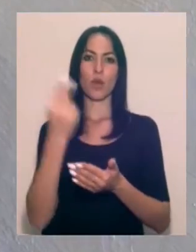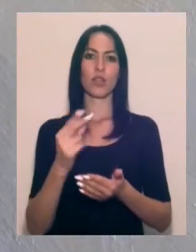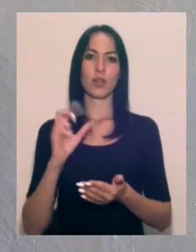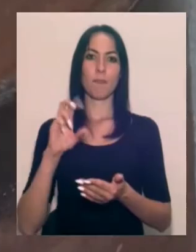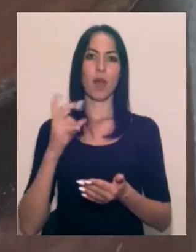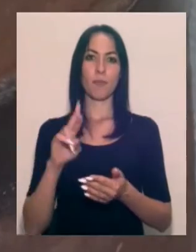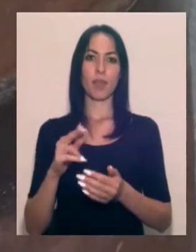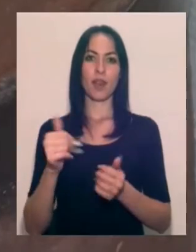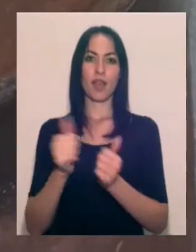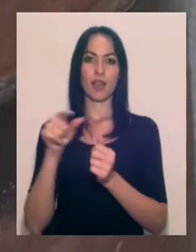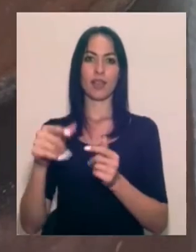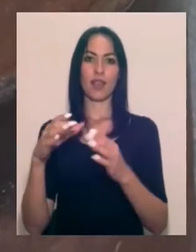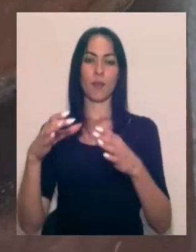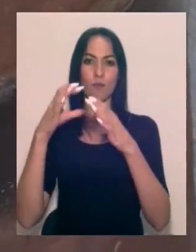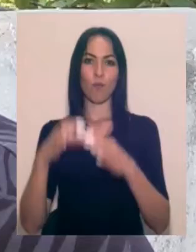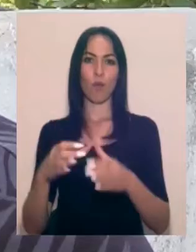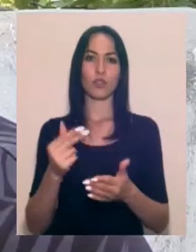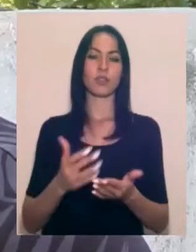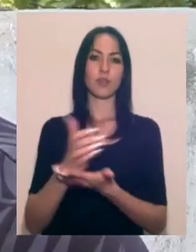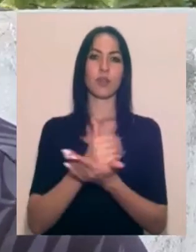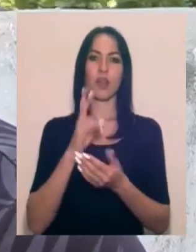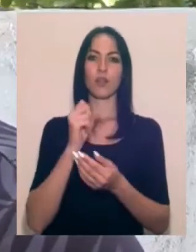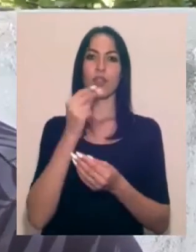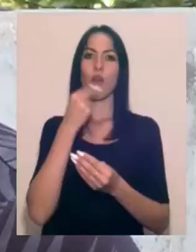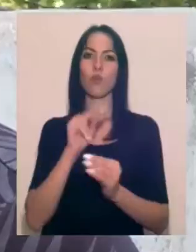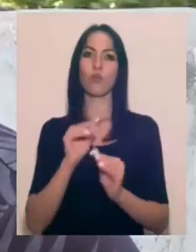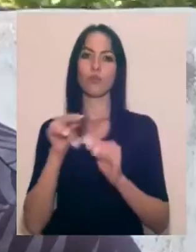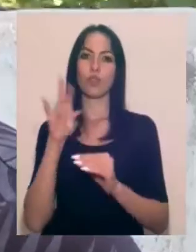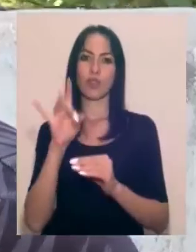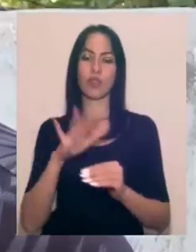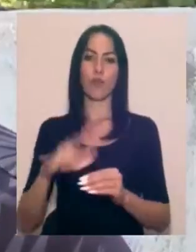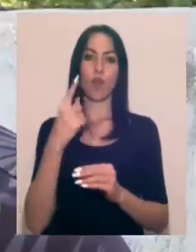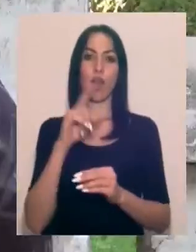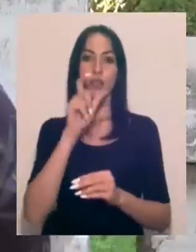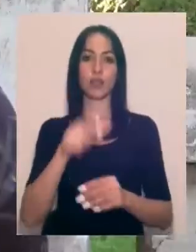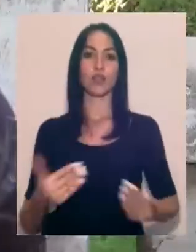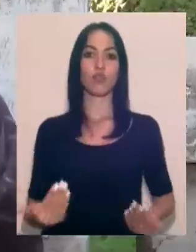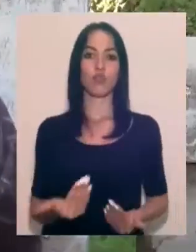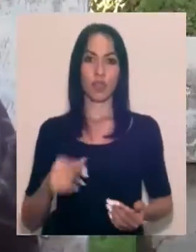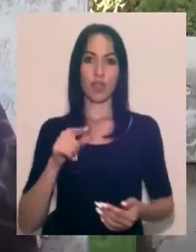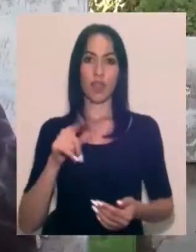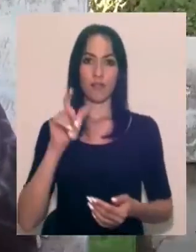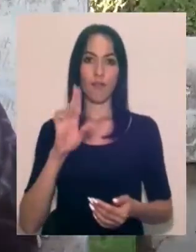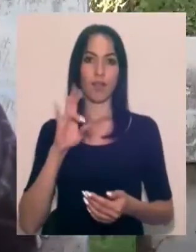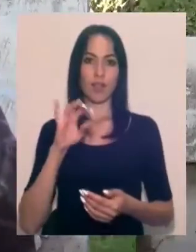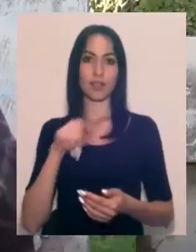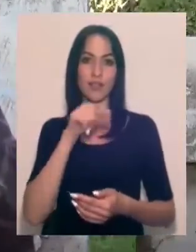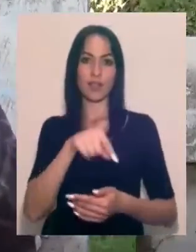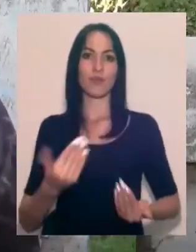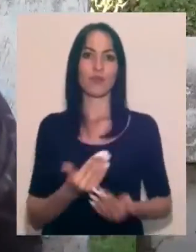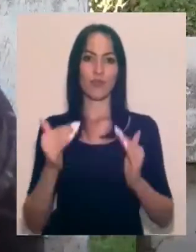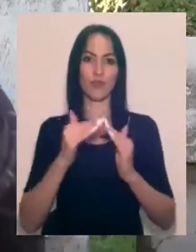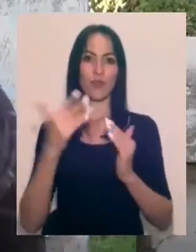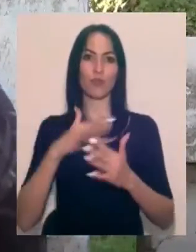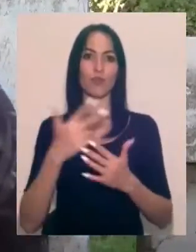яку збирають гроші на благоустрій двору. Один з жителів, Владислав, мешкає у будинку 35 років. Рад, історія така у нашого